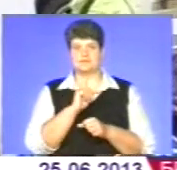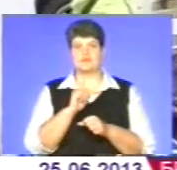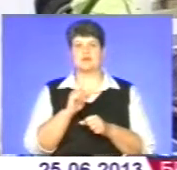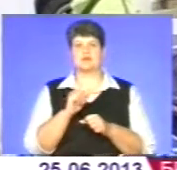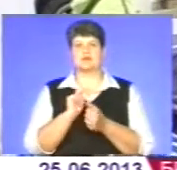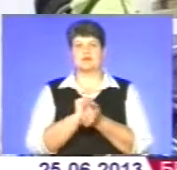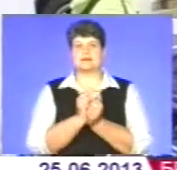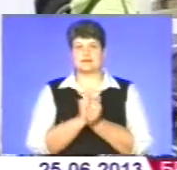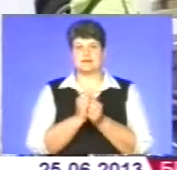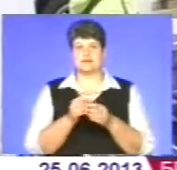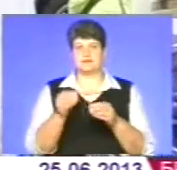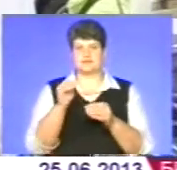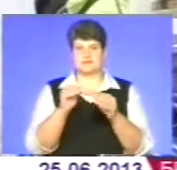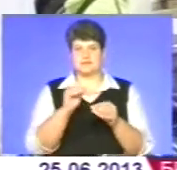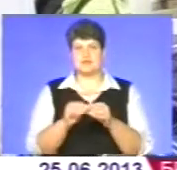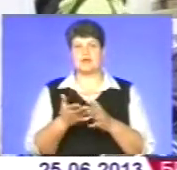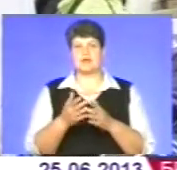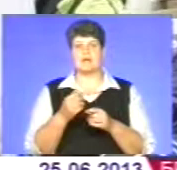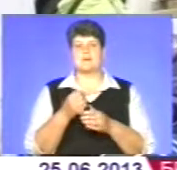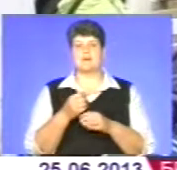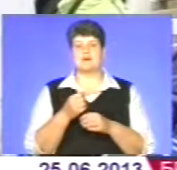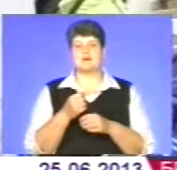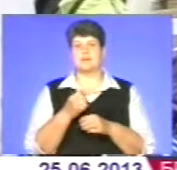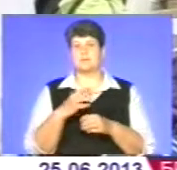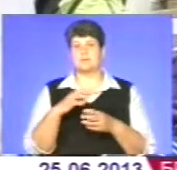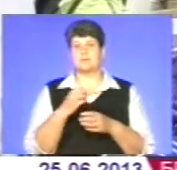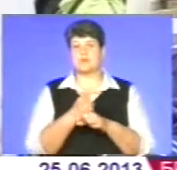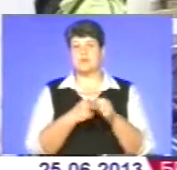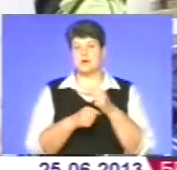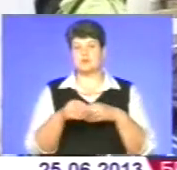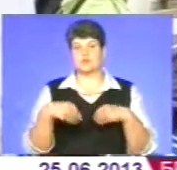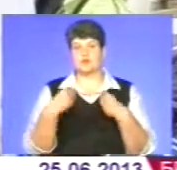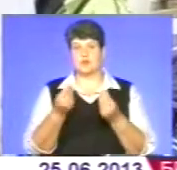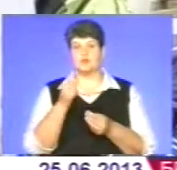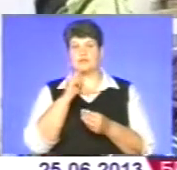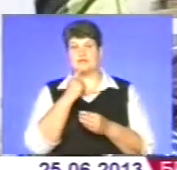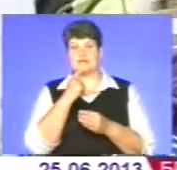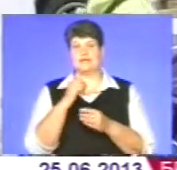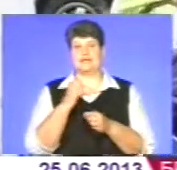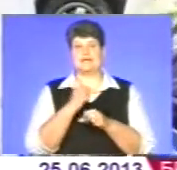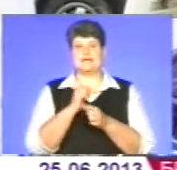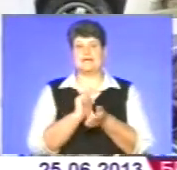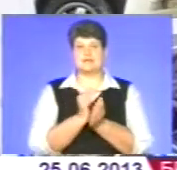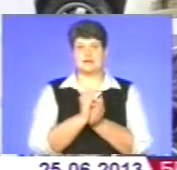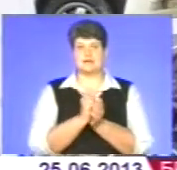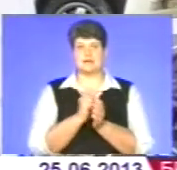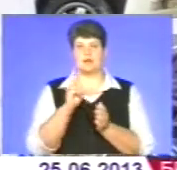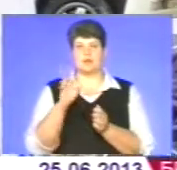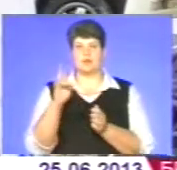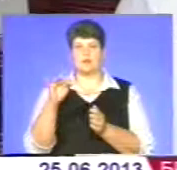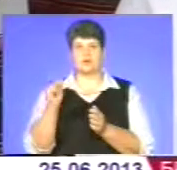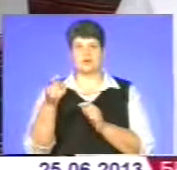коники в тарілки ставлять. І перед Паскою дають дітям конфети і коники сирні. Це дуже давна гусульська